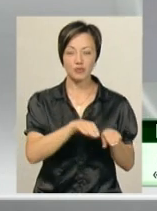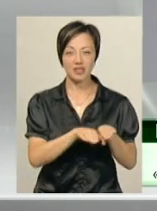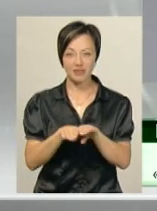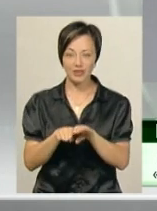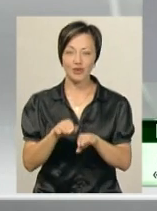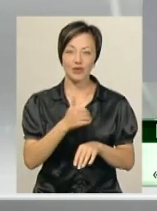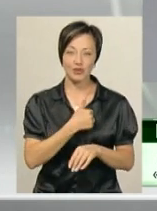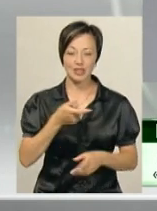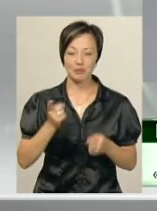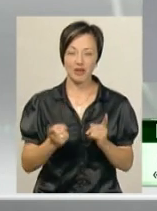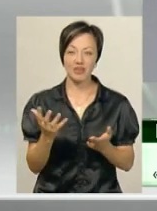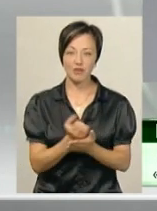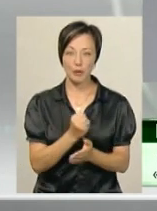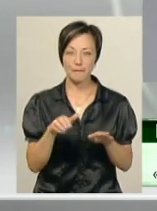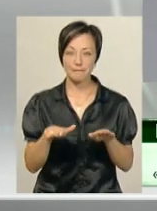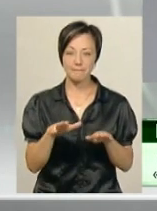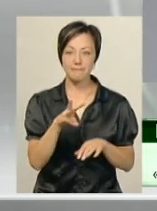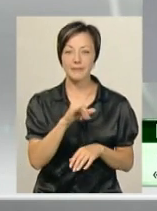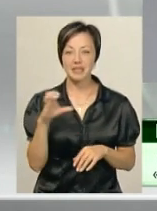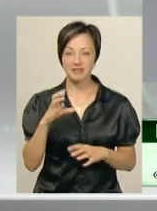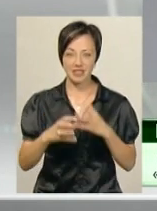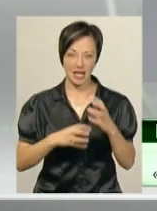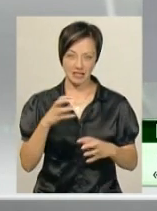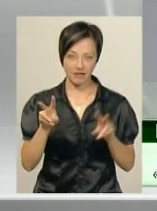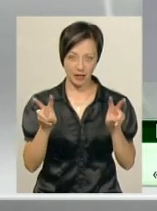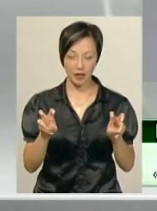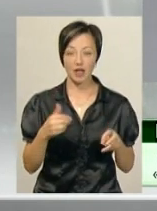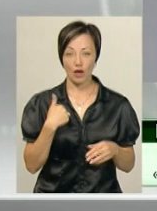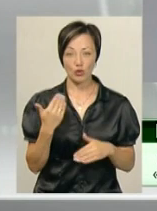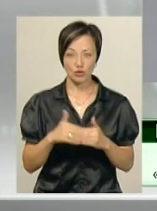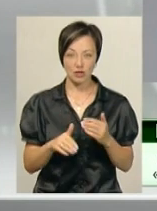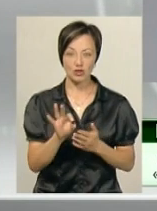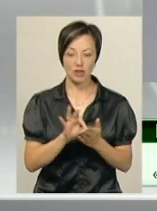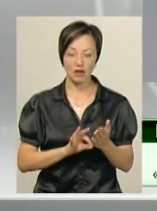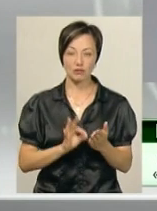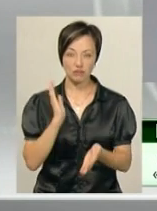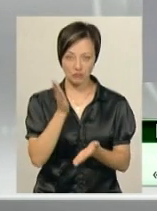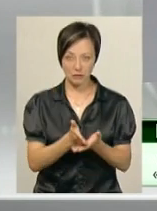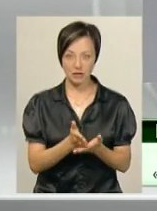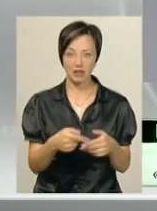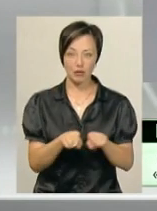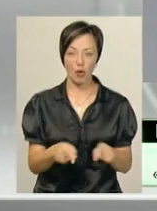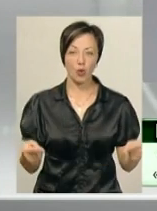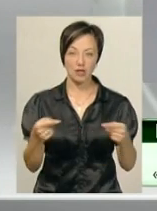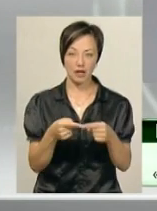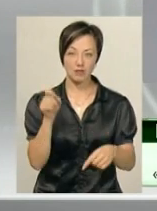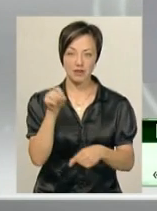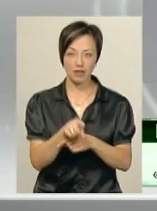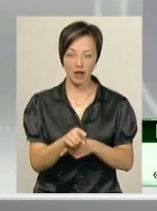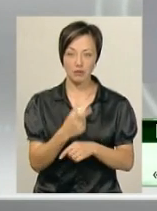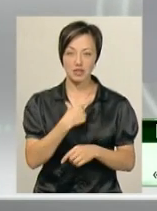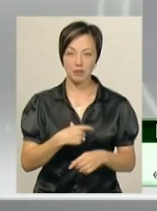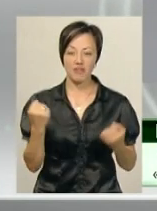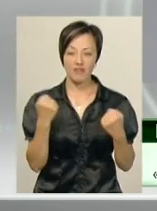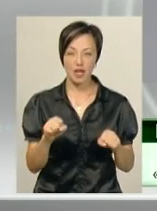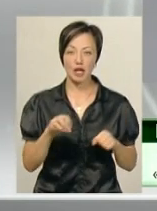Я її хочу насправді виграти «Міс Всесвіт». І тому я вже одразу йшла з таким конкретним завданням для себе